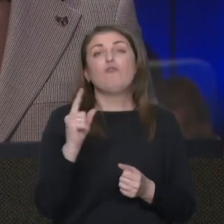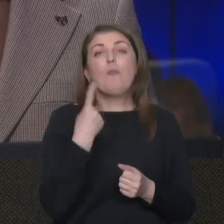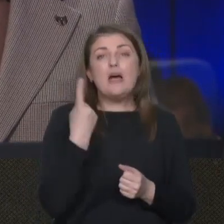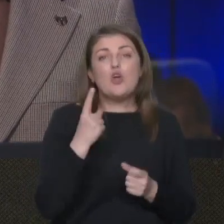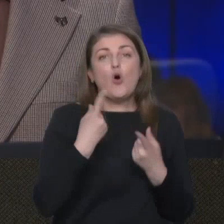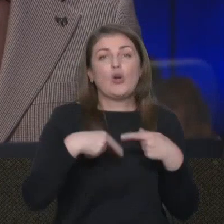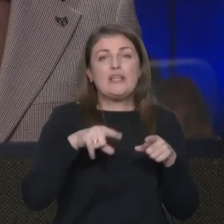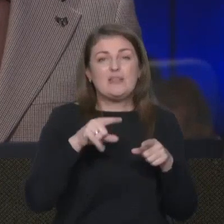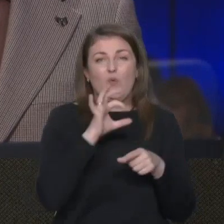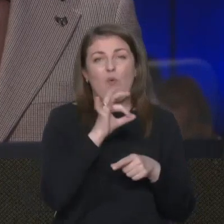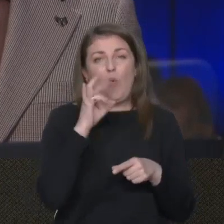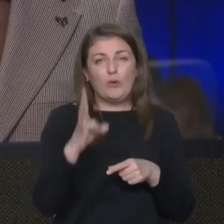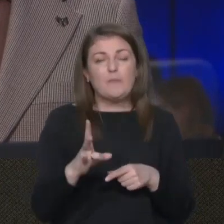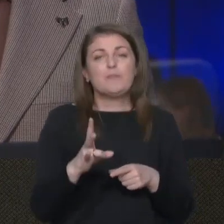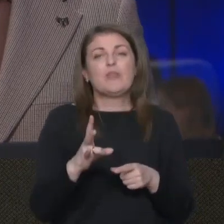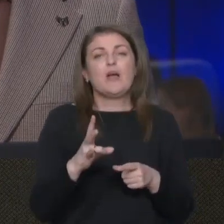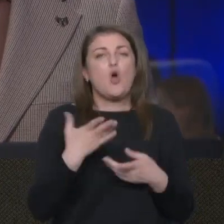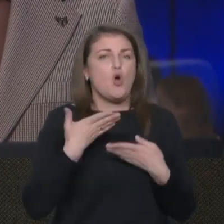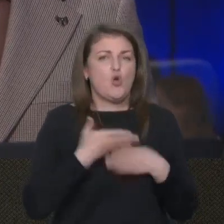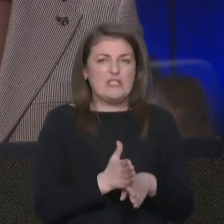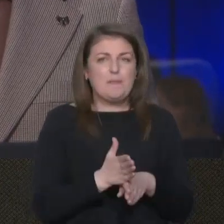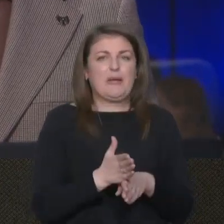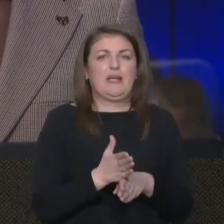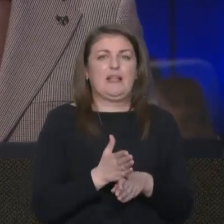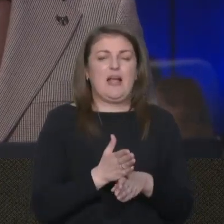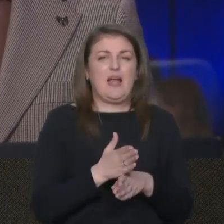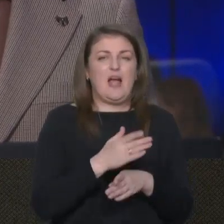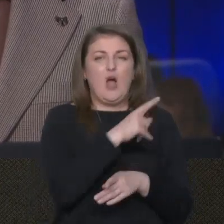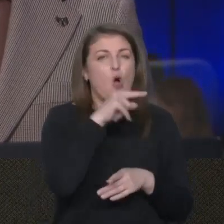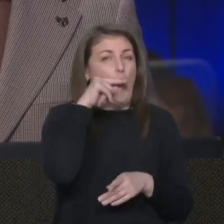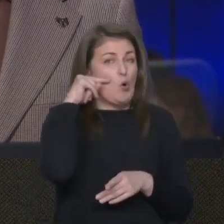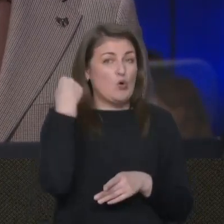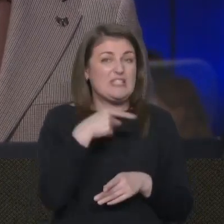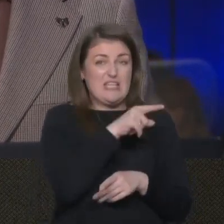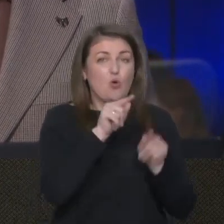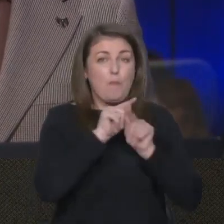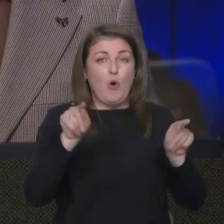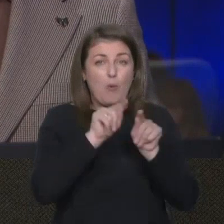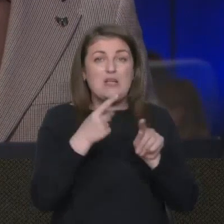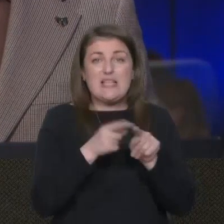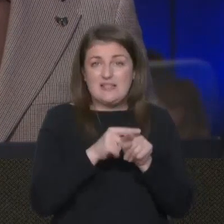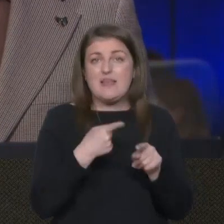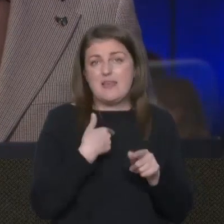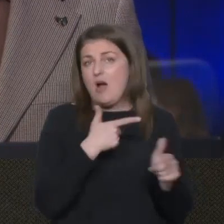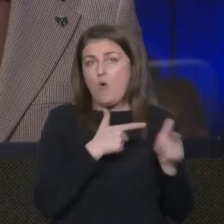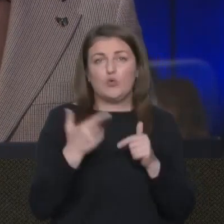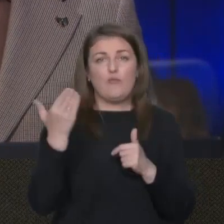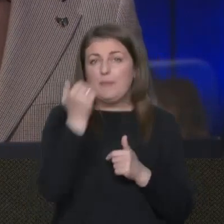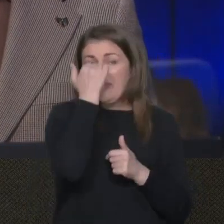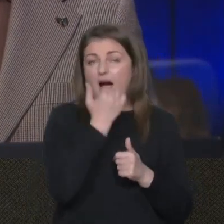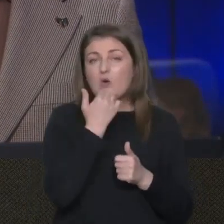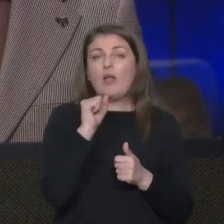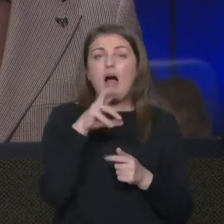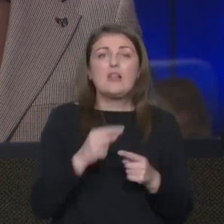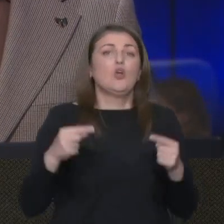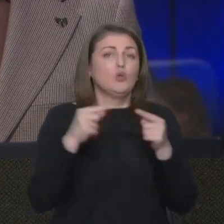ООН розбила російську пропаганду, принаймні за це я готовий їм дякувати, але